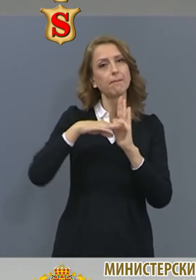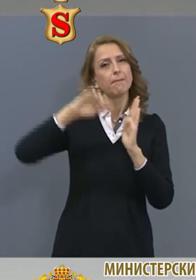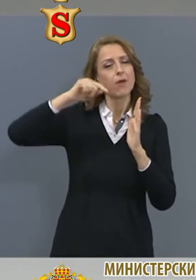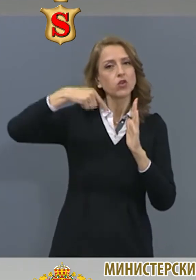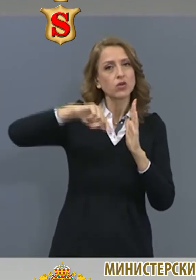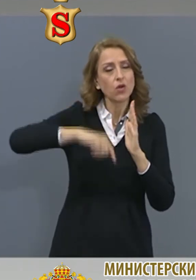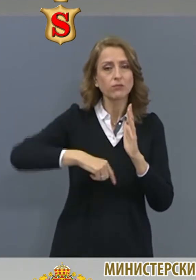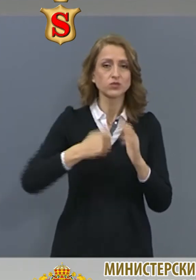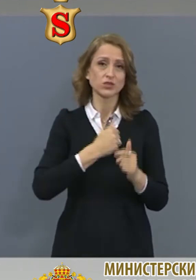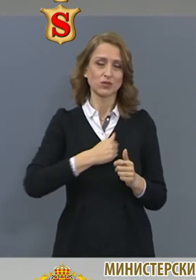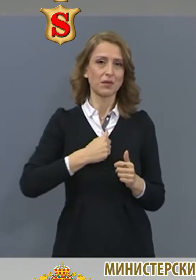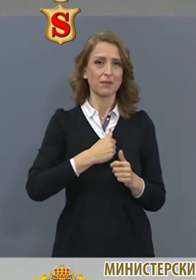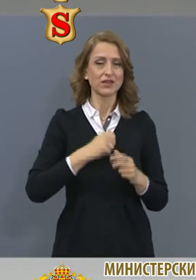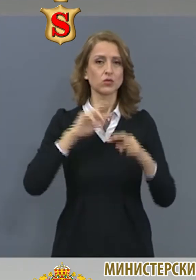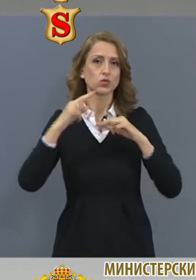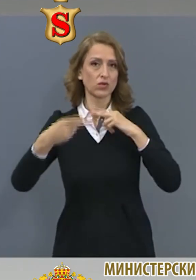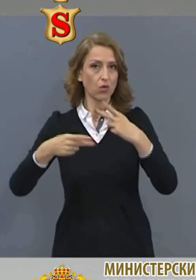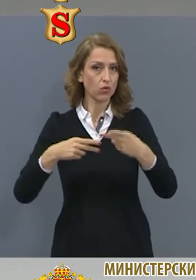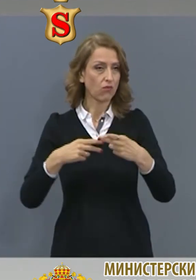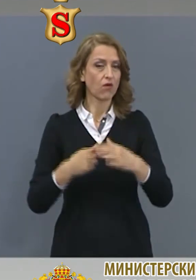затрудня да ви отговоря,